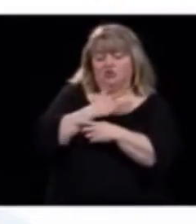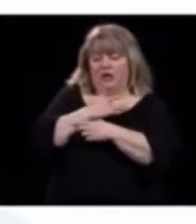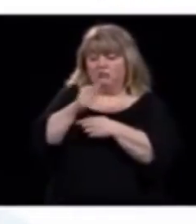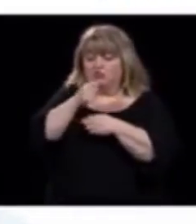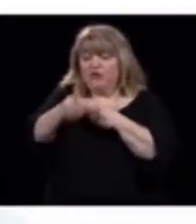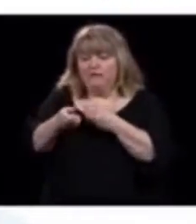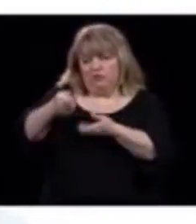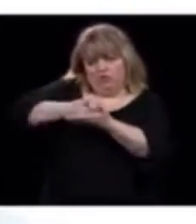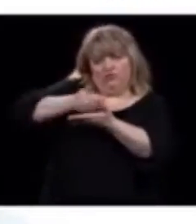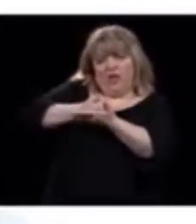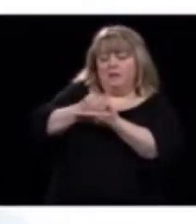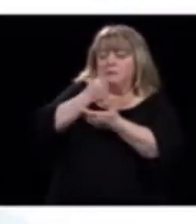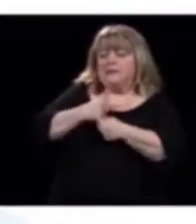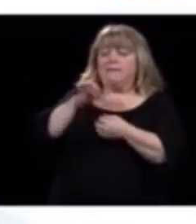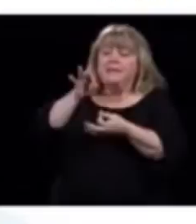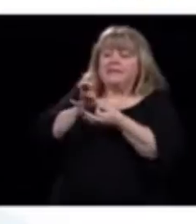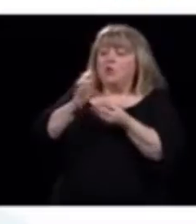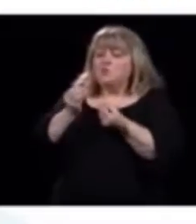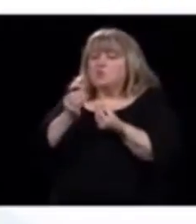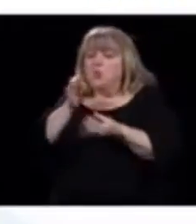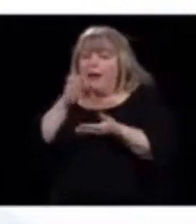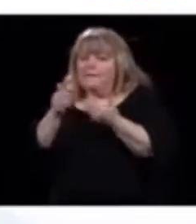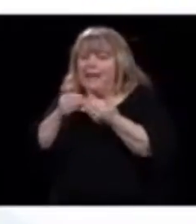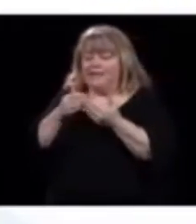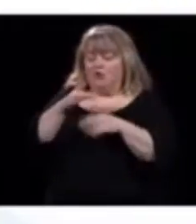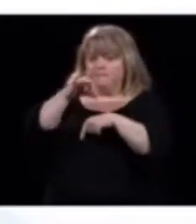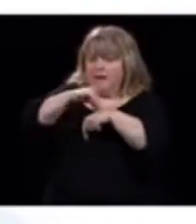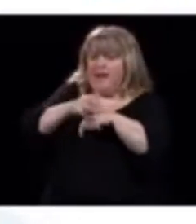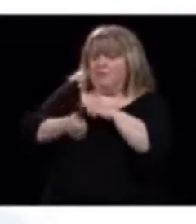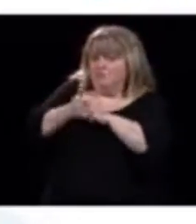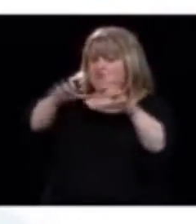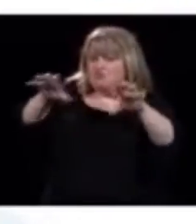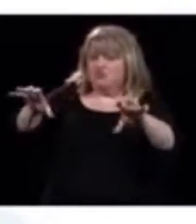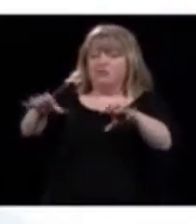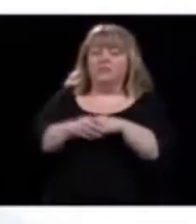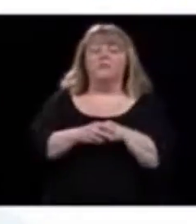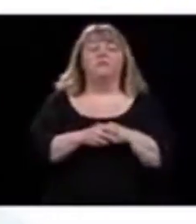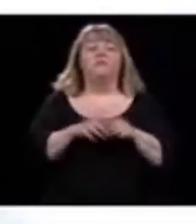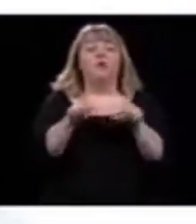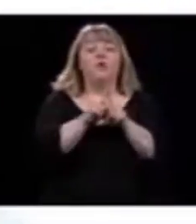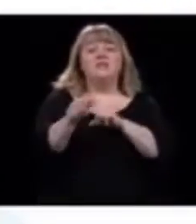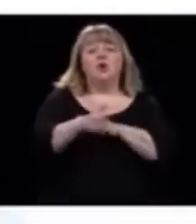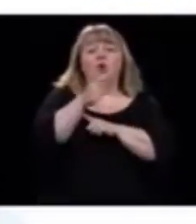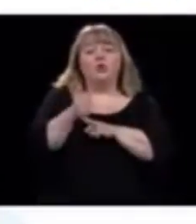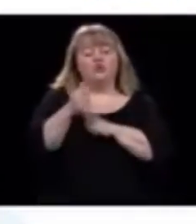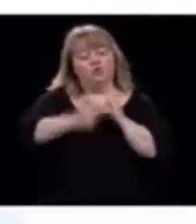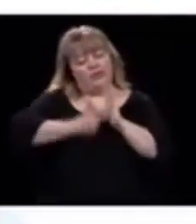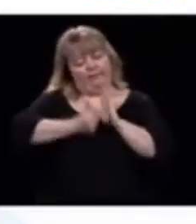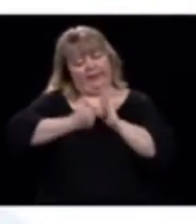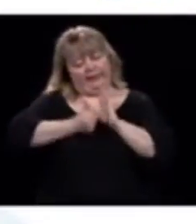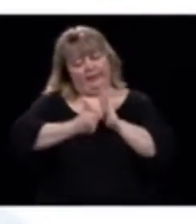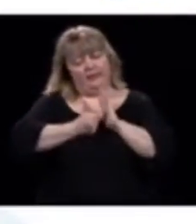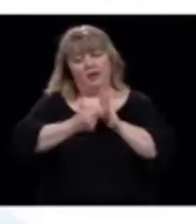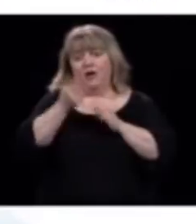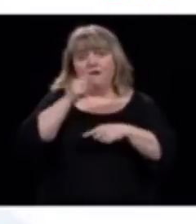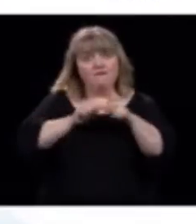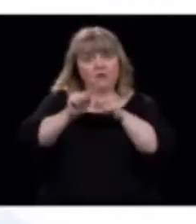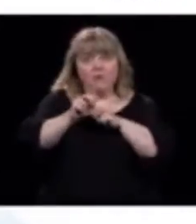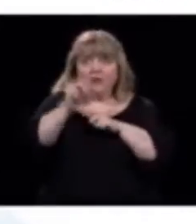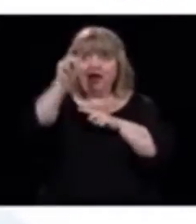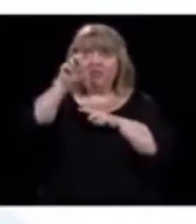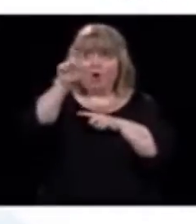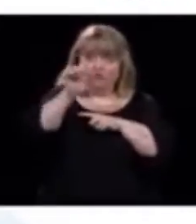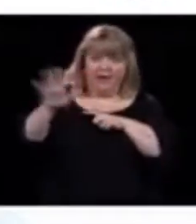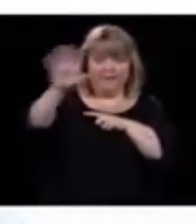touchés. L'autre chose que je répète, évidemment, là, bon, en particulier, ne pas aller dans le nord, dans l'est du Québec,